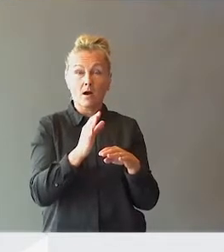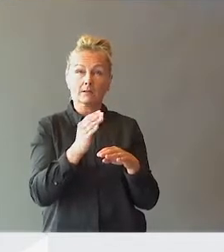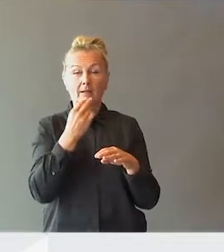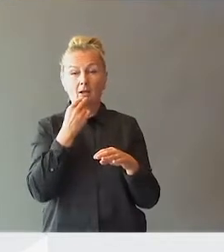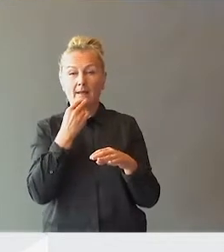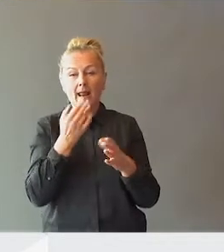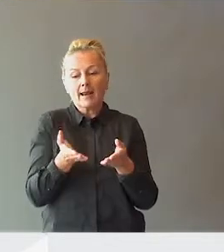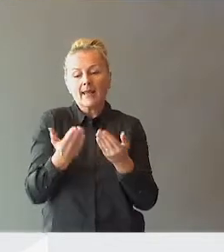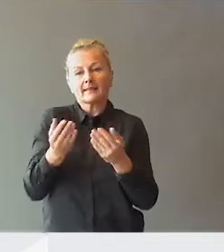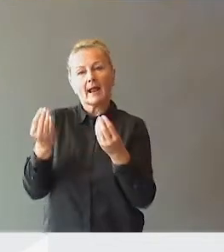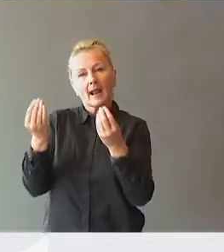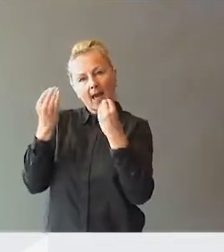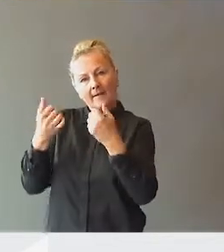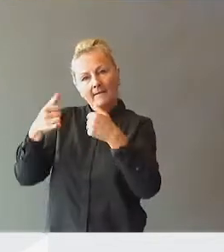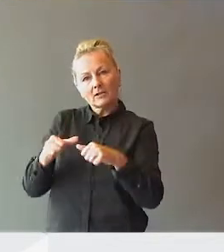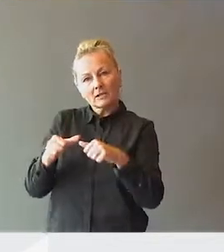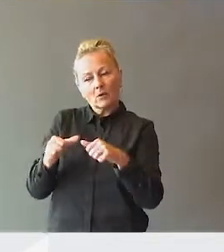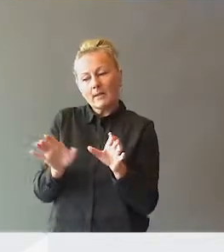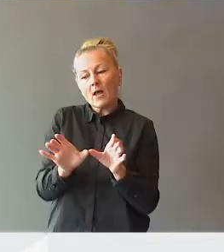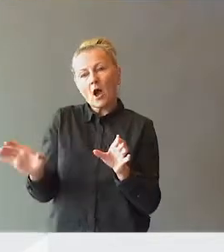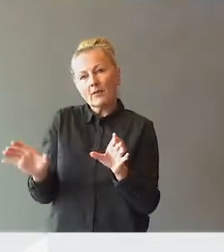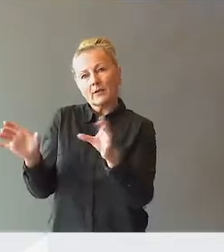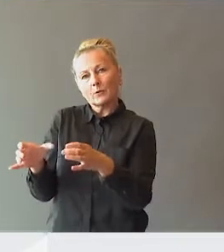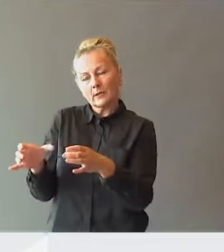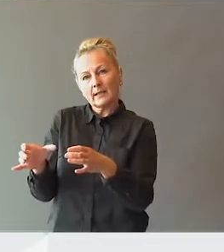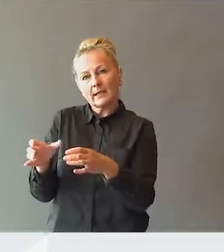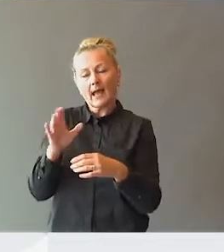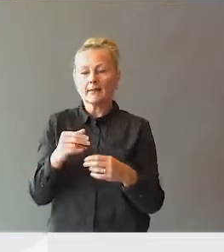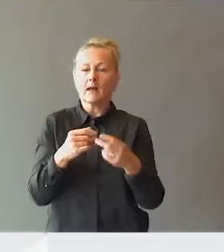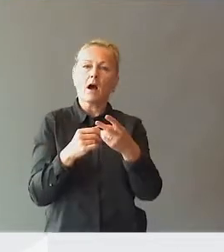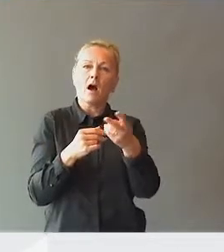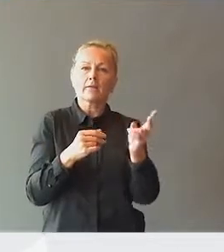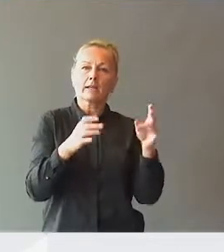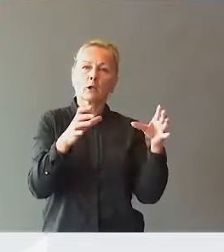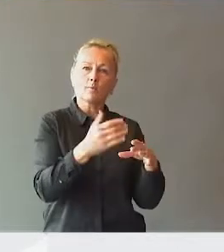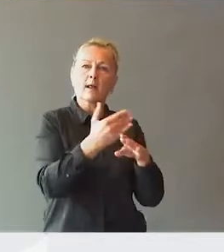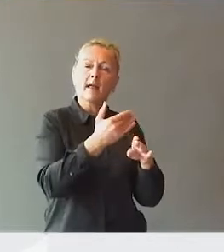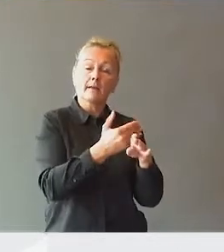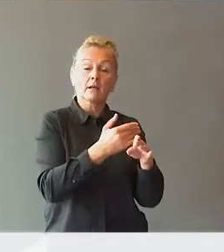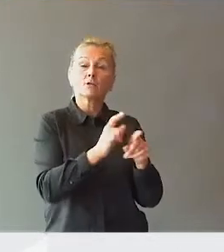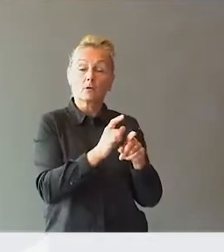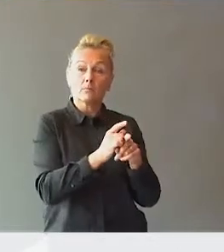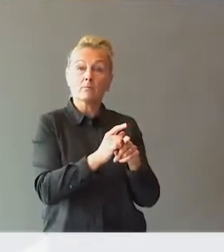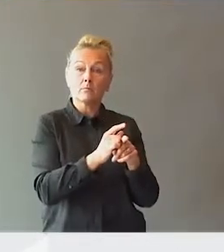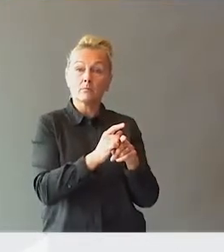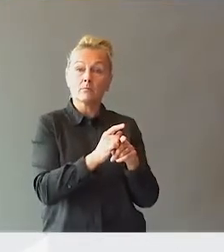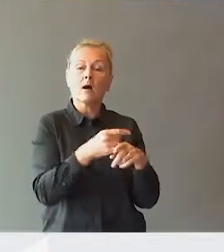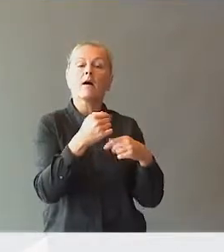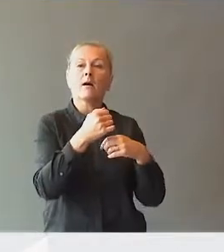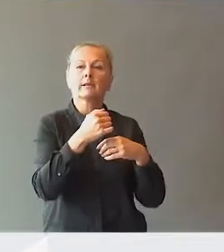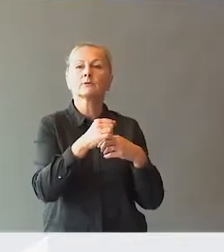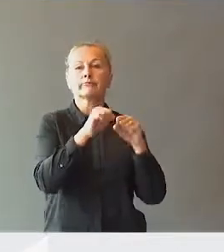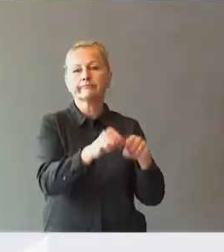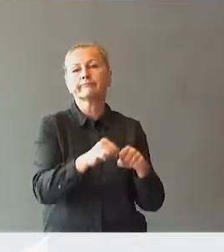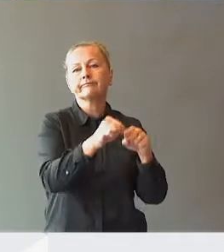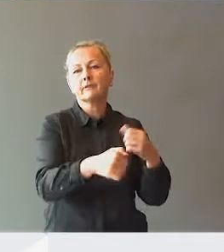lærevansker kommer i en annen kategori enn andre gruppe elever som har varige behov,